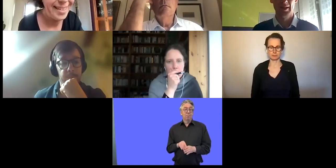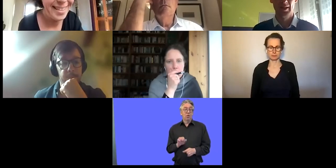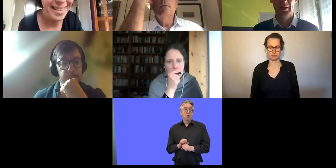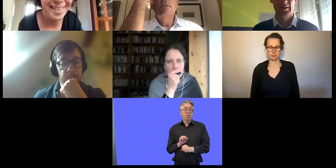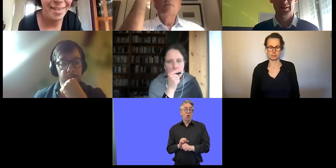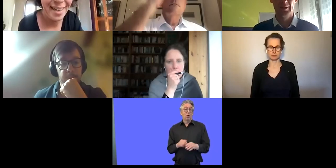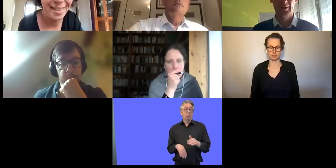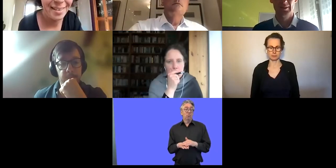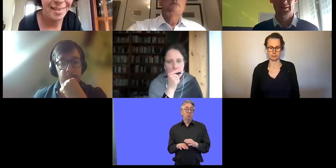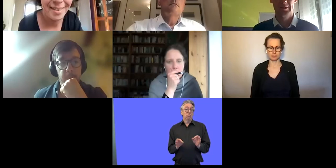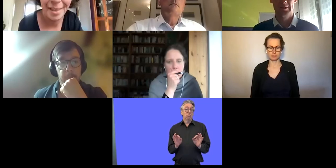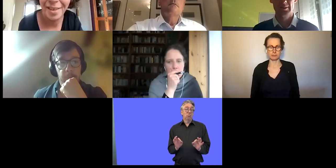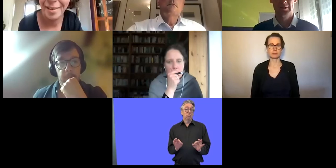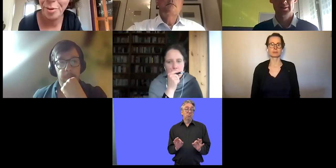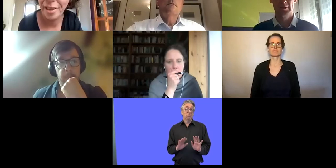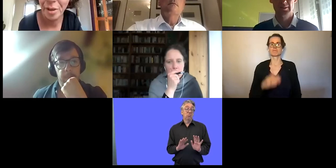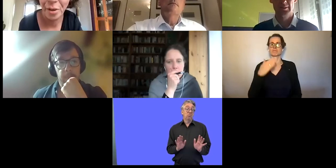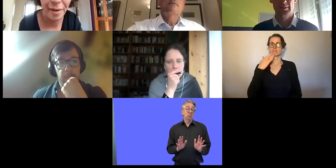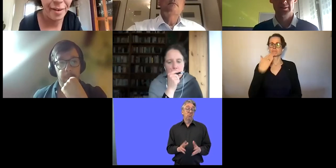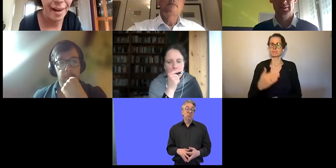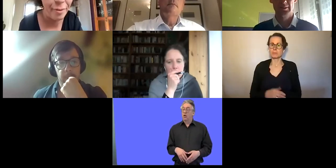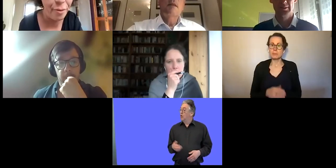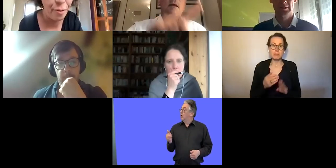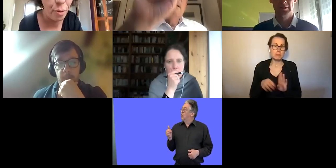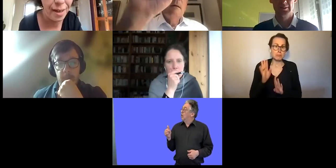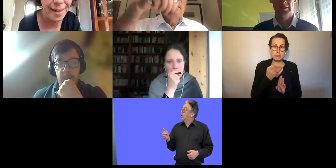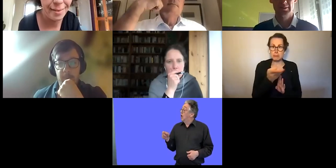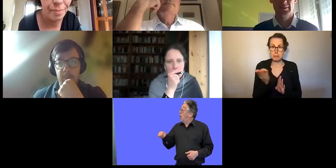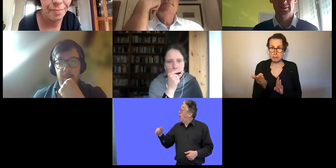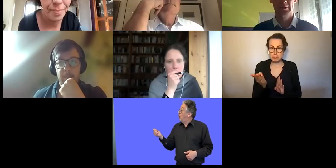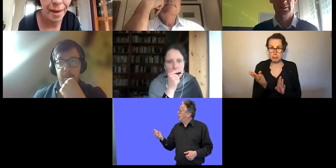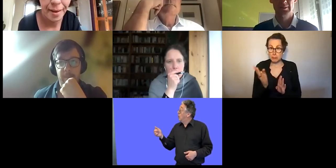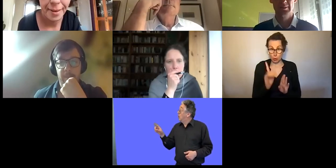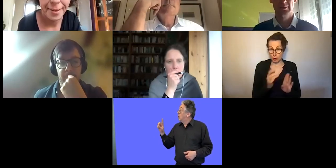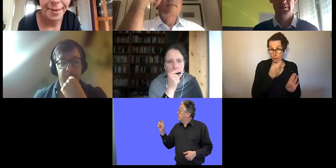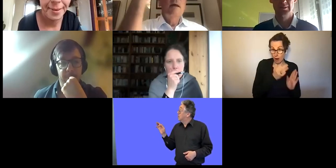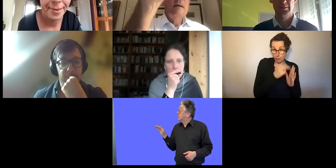Herzlichen Dank. Weitere Statements? Dann würde ich nämlich noch ein paar Fragen vorlesen.